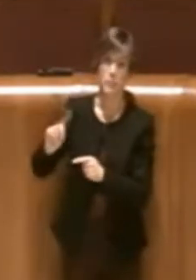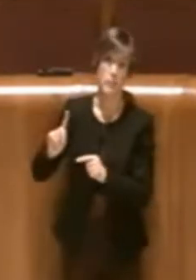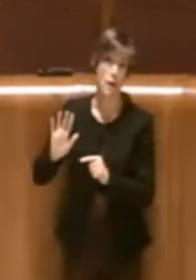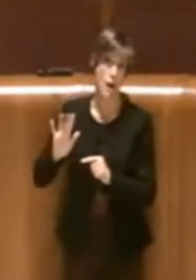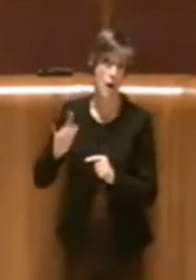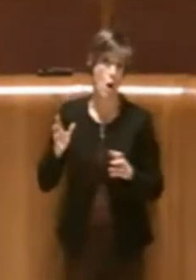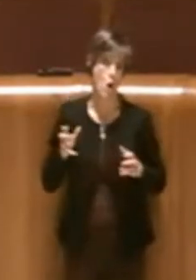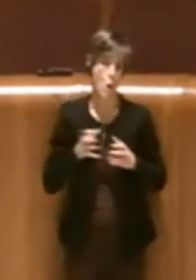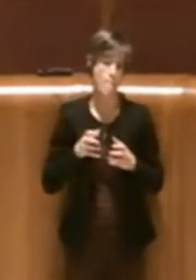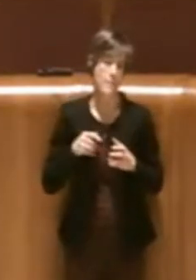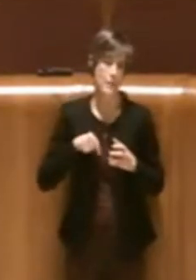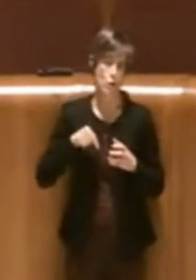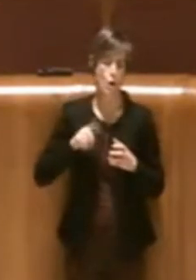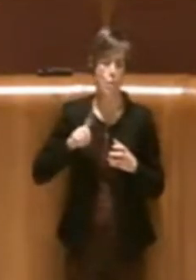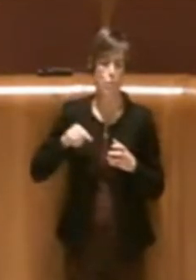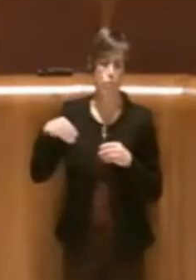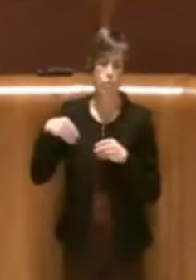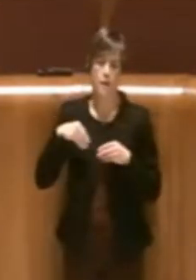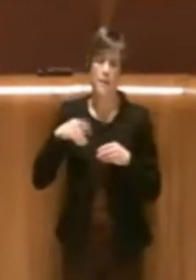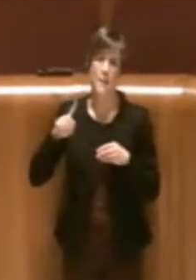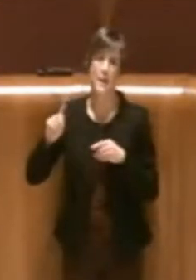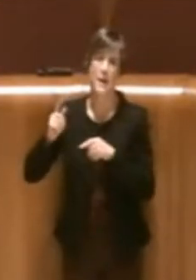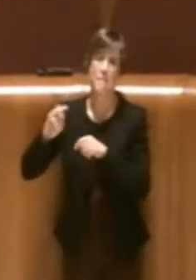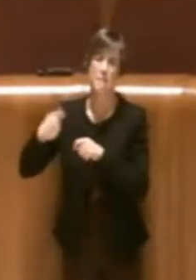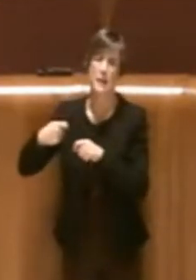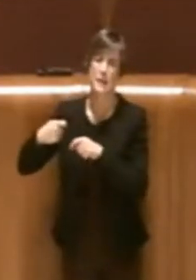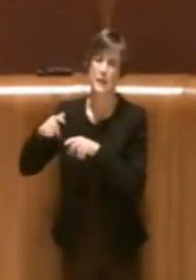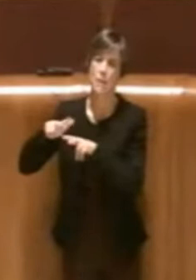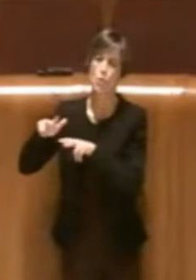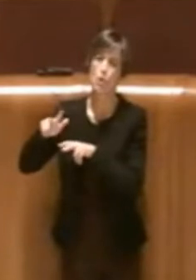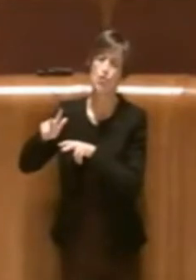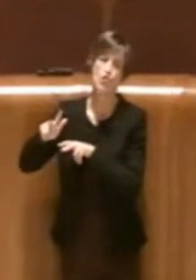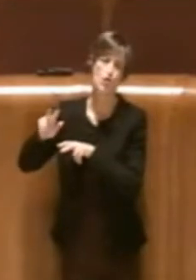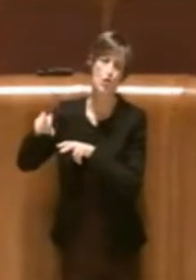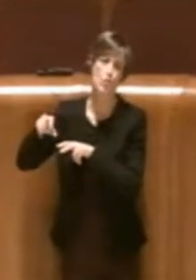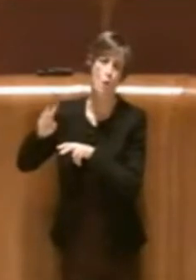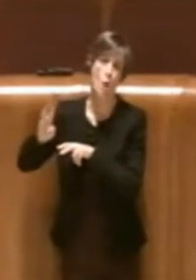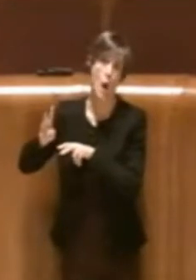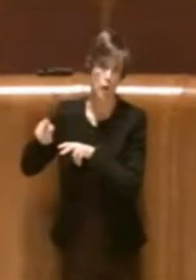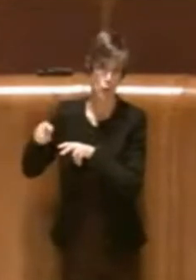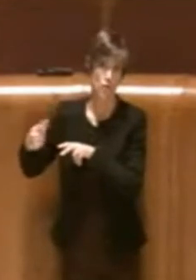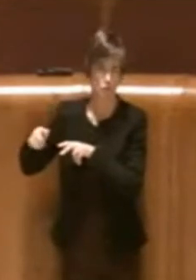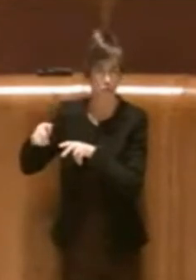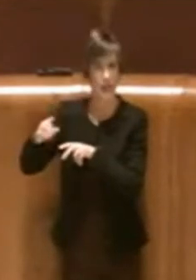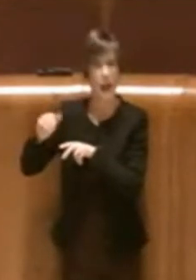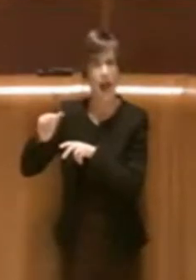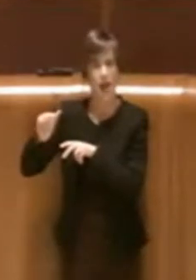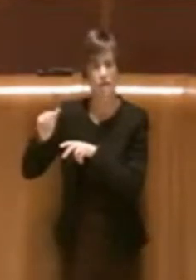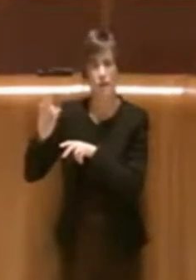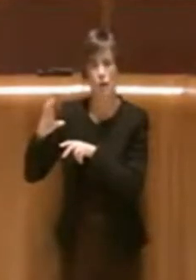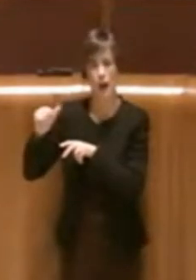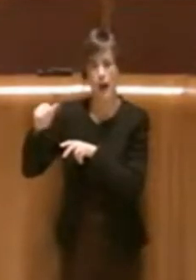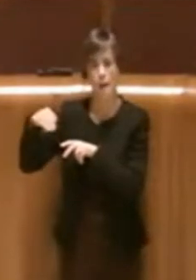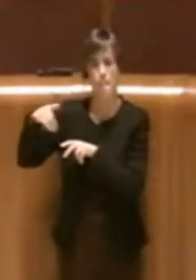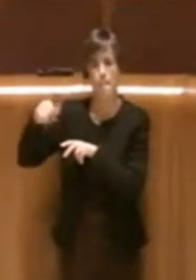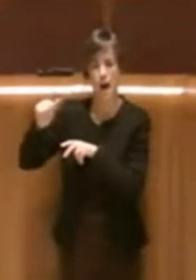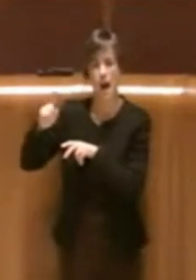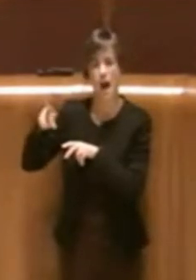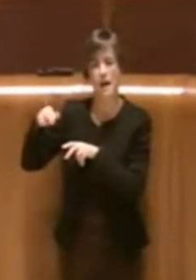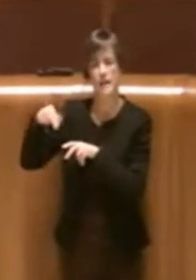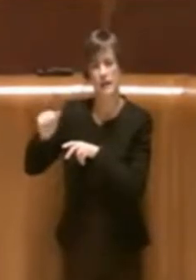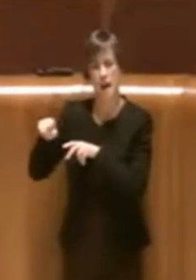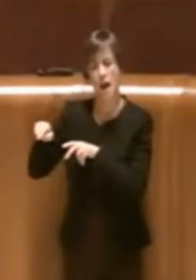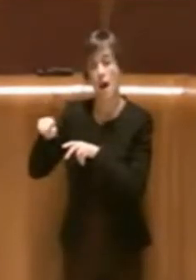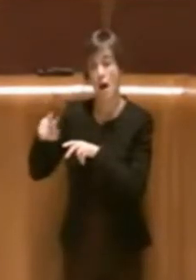partecipato anche il Presidente del Municipio 14, Alfredo Campagna, avevamo proprio dato come indicazione, vista